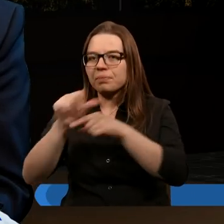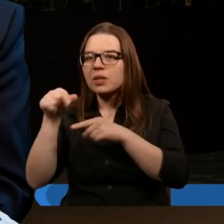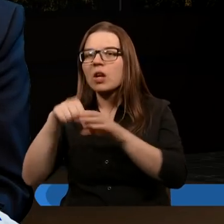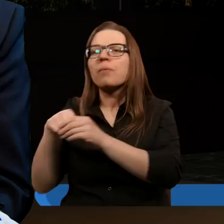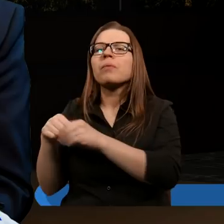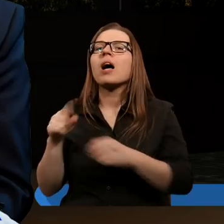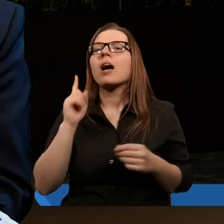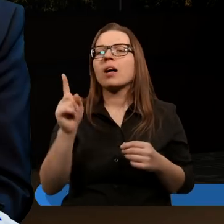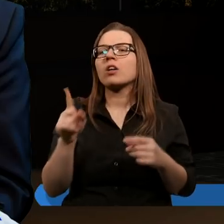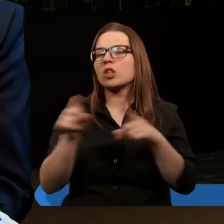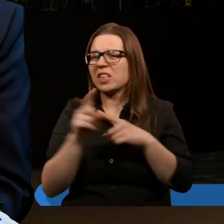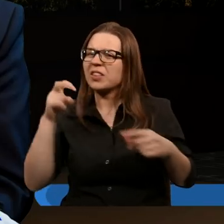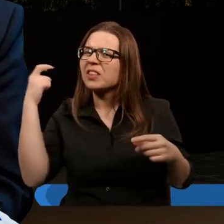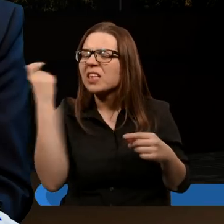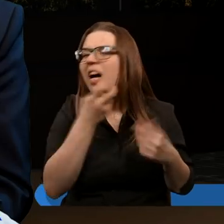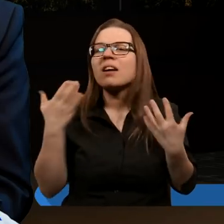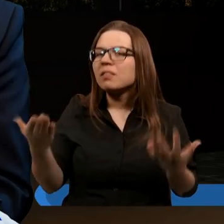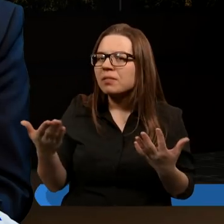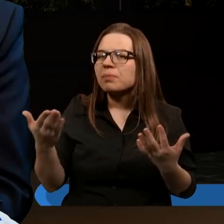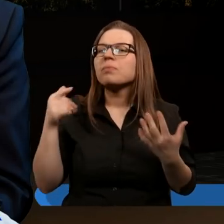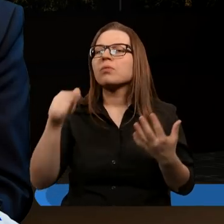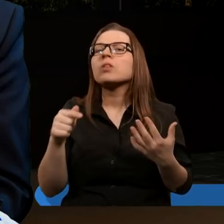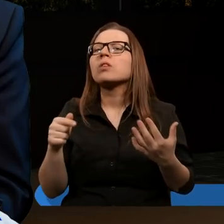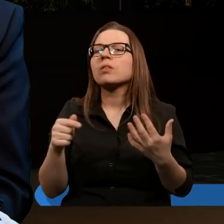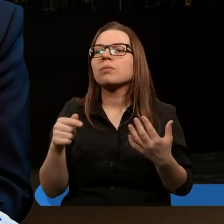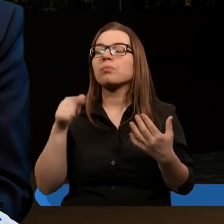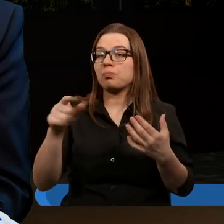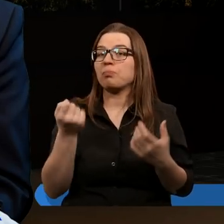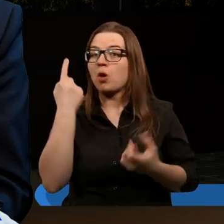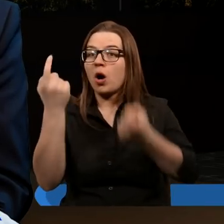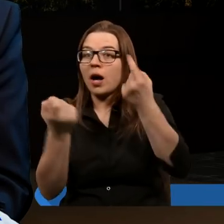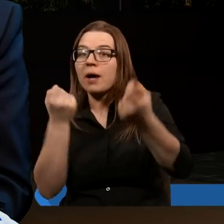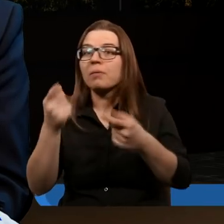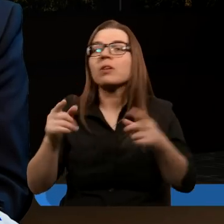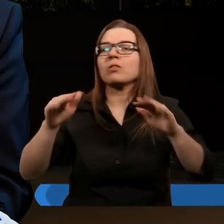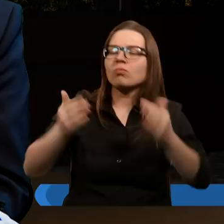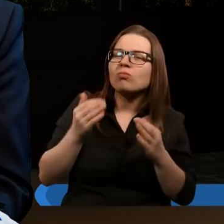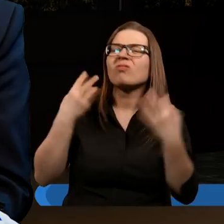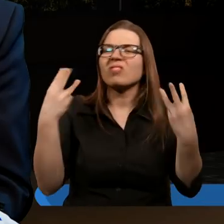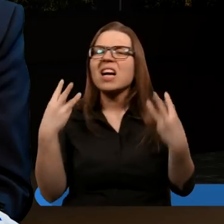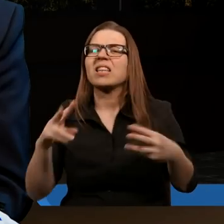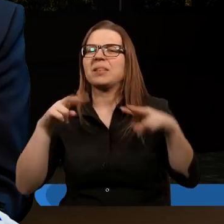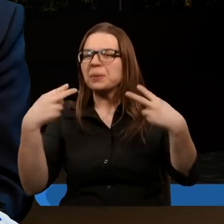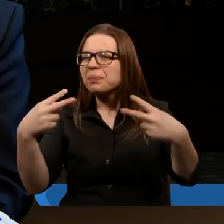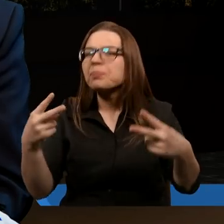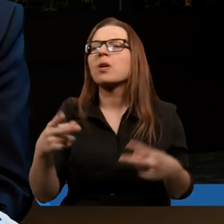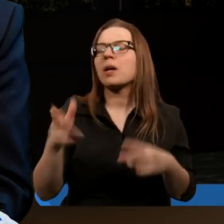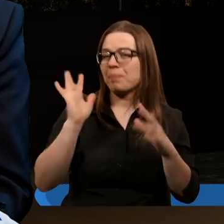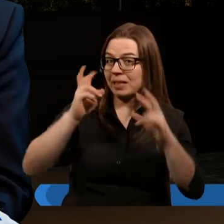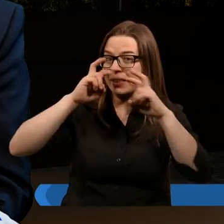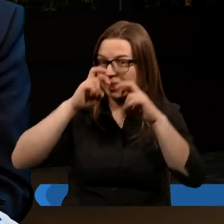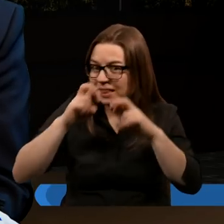Ciekawie jest również i to, że gdy się pojawiają, konkretne przesłania, więc gdy będziemy